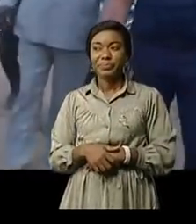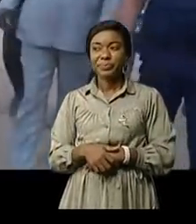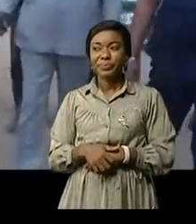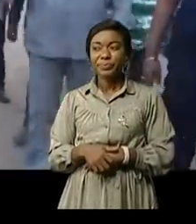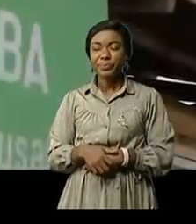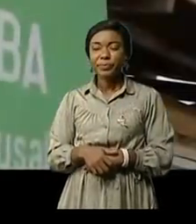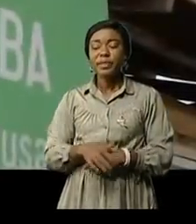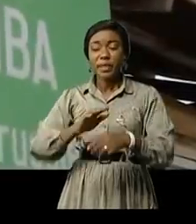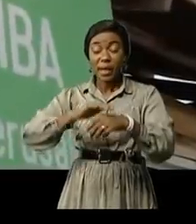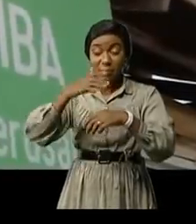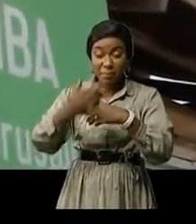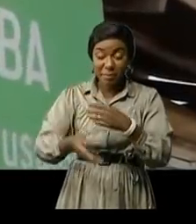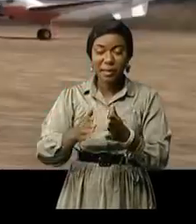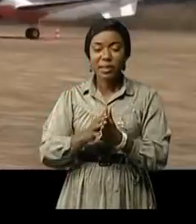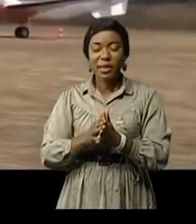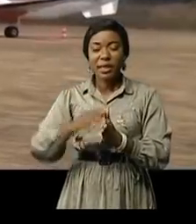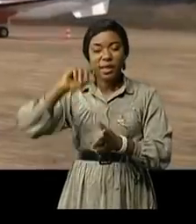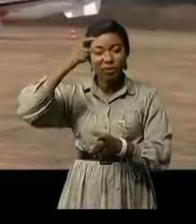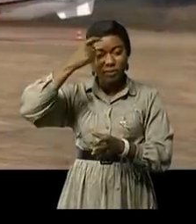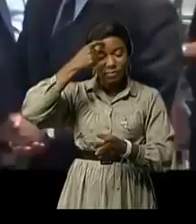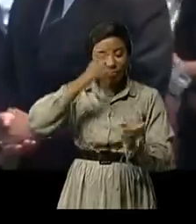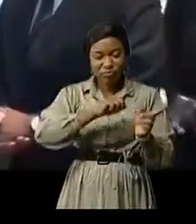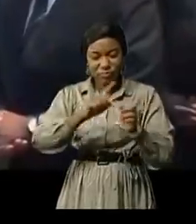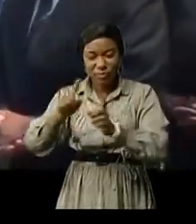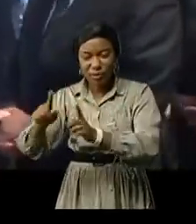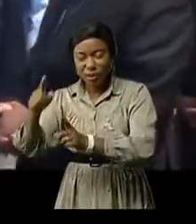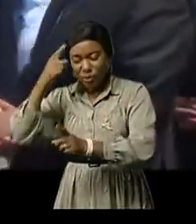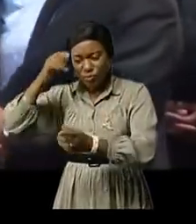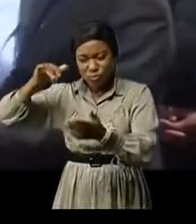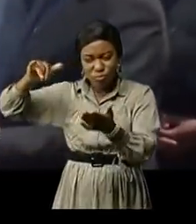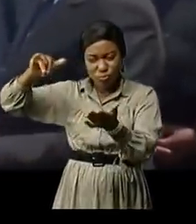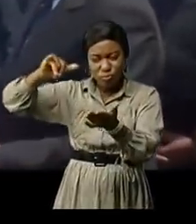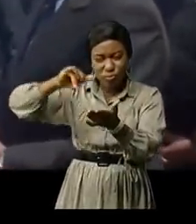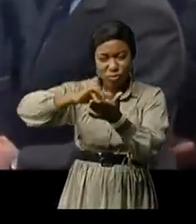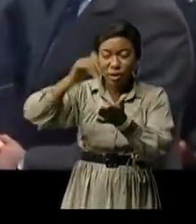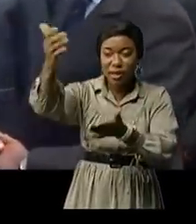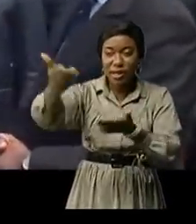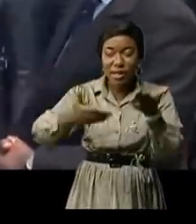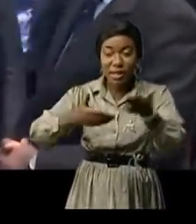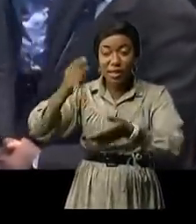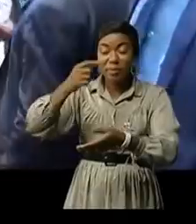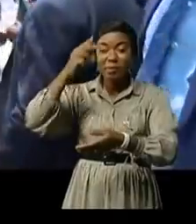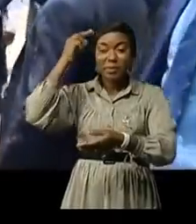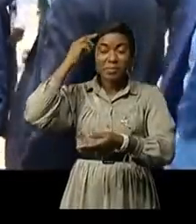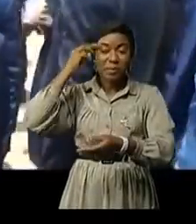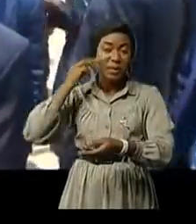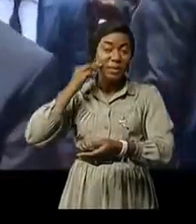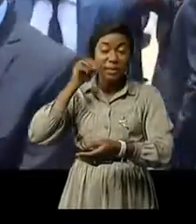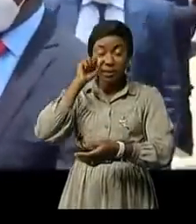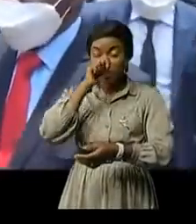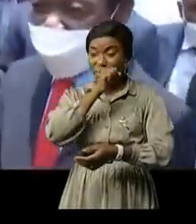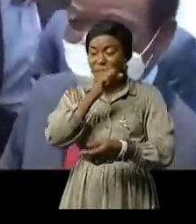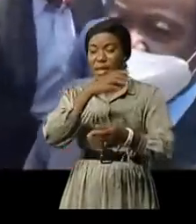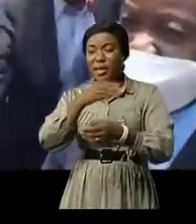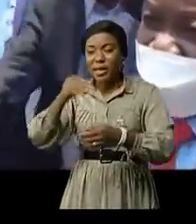Peu avant Jistel Mbamakoso s'est rendu à l'aérodrome d'Inkamba pour accueillir le premier ministre Jean-Michel Samalokonde et le